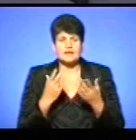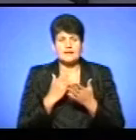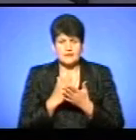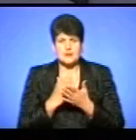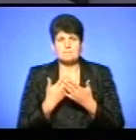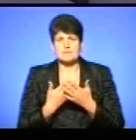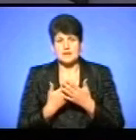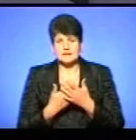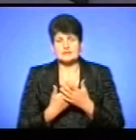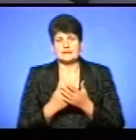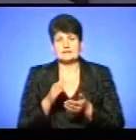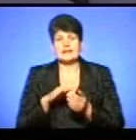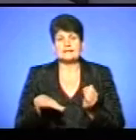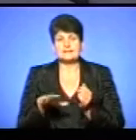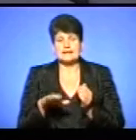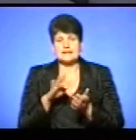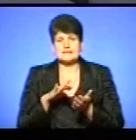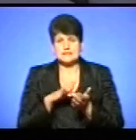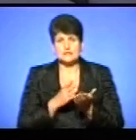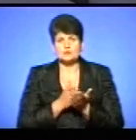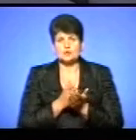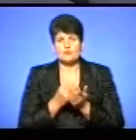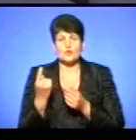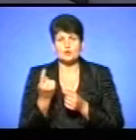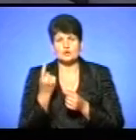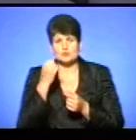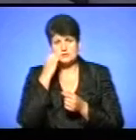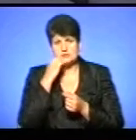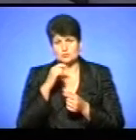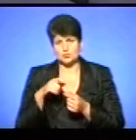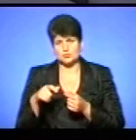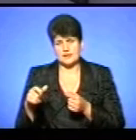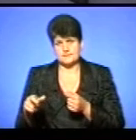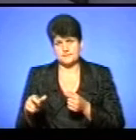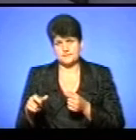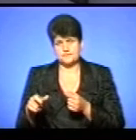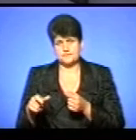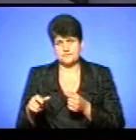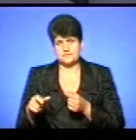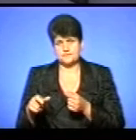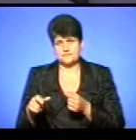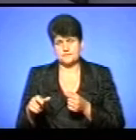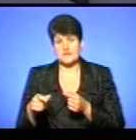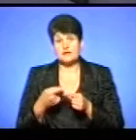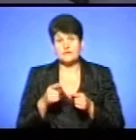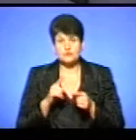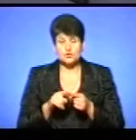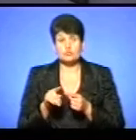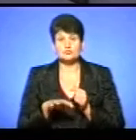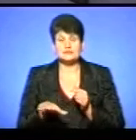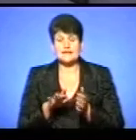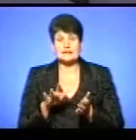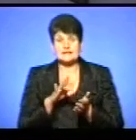коли є, наприклад, терцентри, де обслуговують одиноких, престарілих людей. І в цьому терцентрі, який